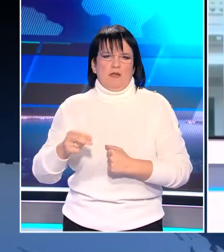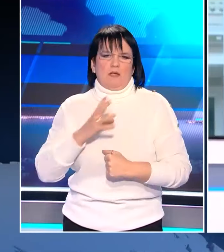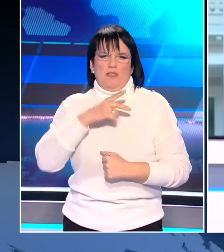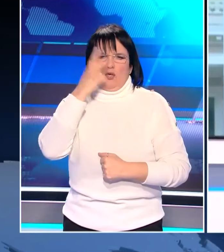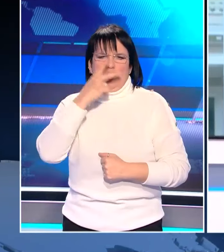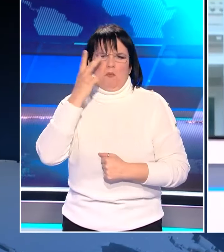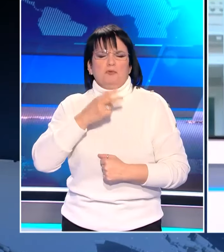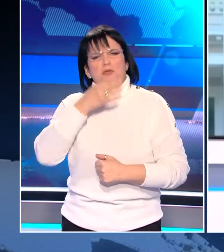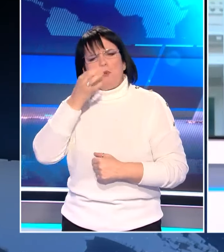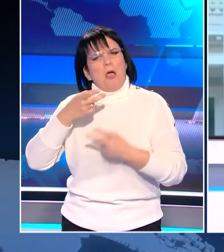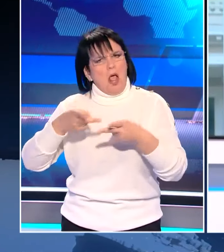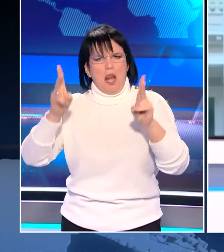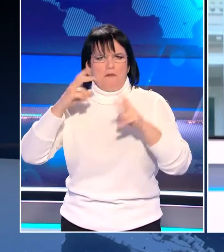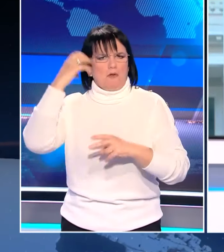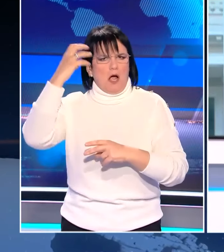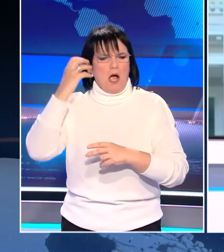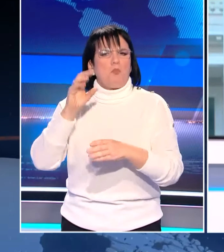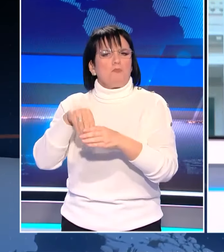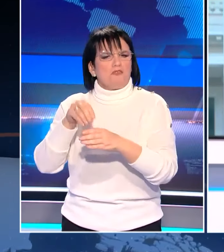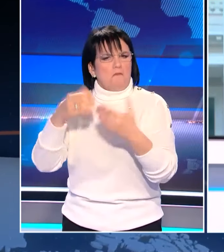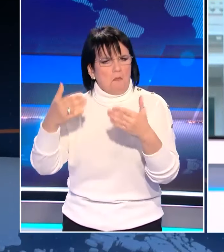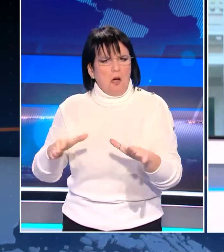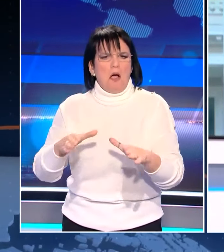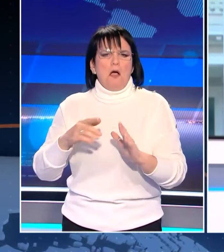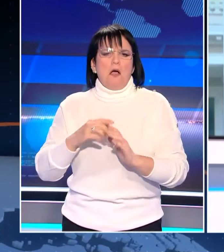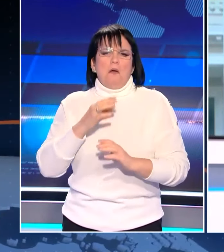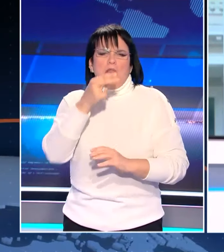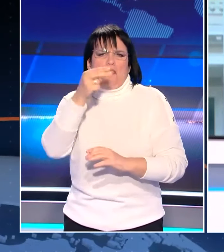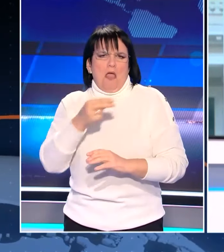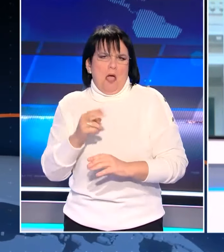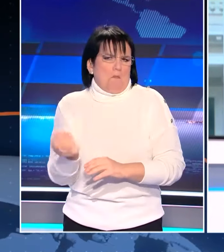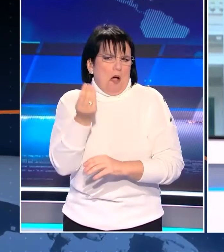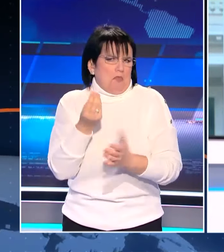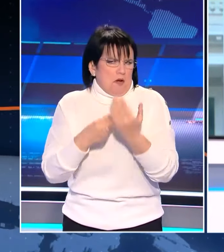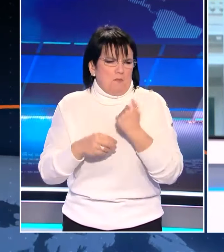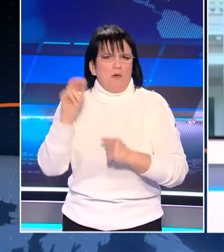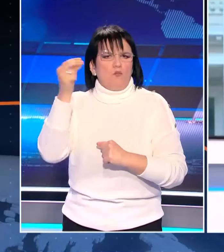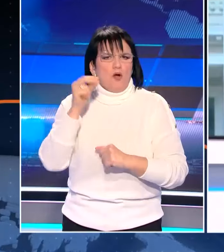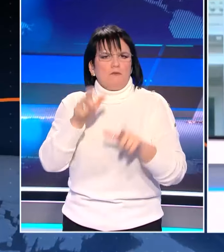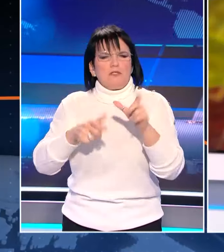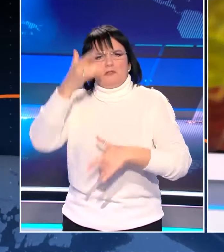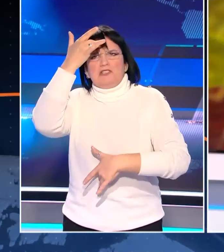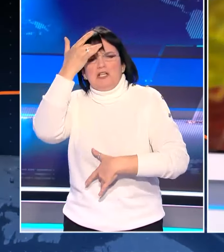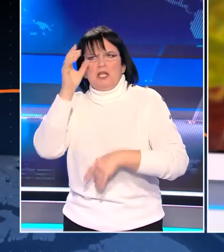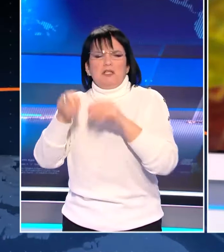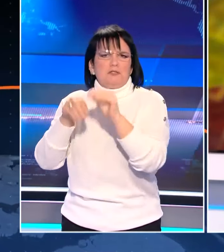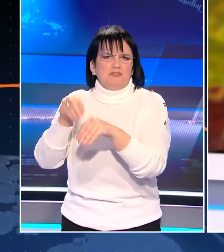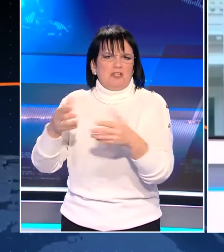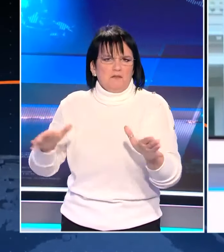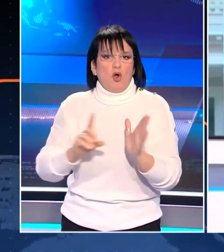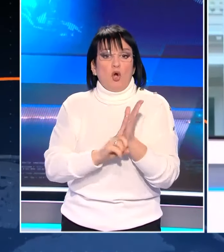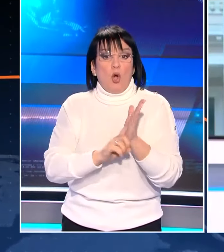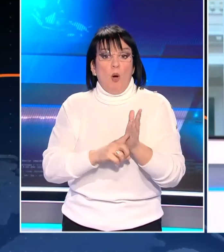Εξέφρασαν την άποψή τους, διά της ψήφου τους, προφανώς δεν υπάρχει κάποιο θέμα. Οι βουλευτές ψηφίζουν κατά συνείδηση. Δεν